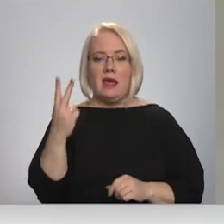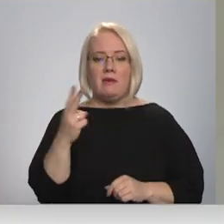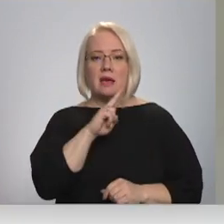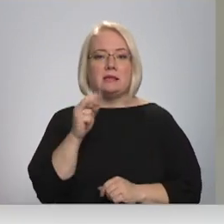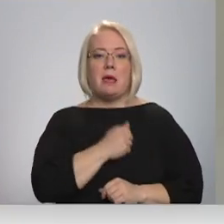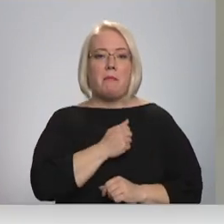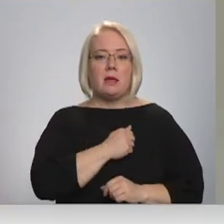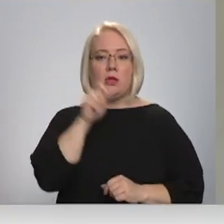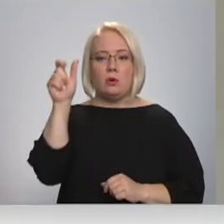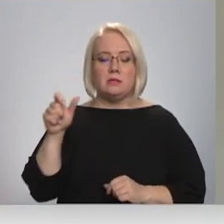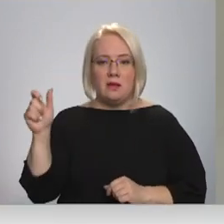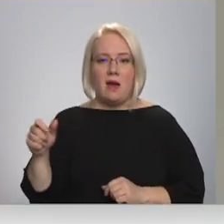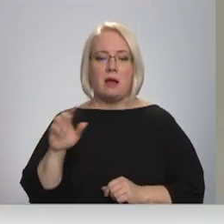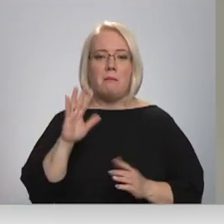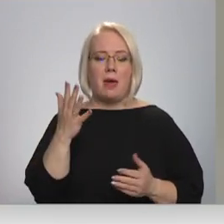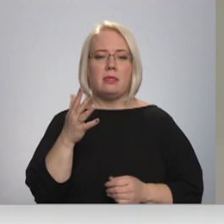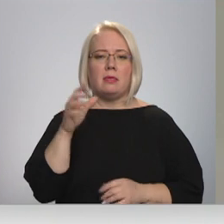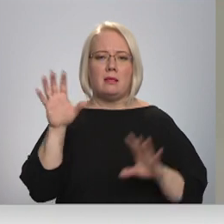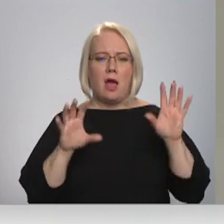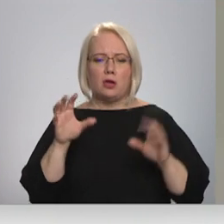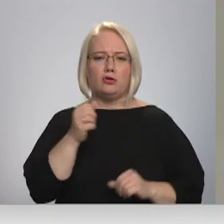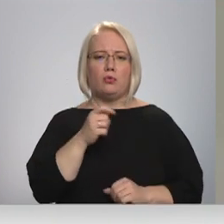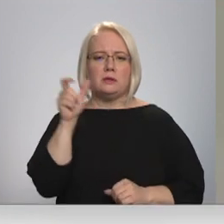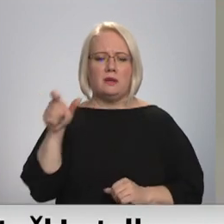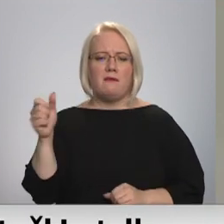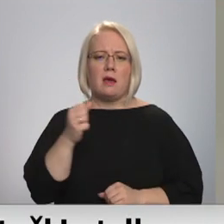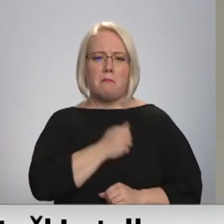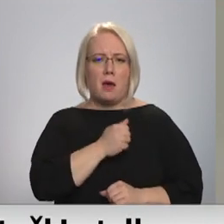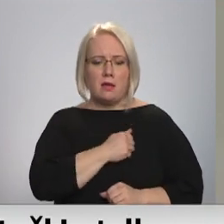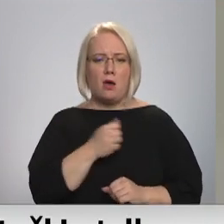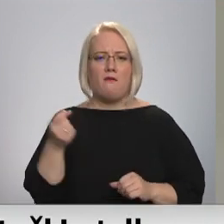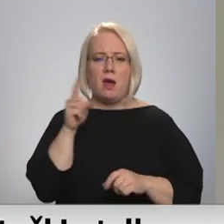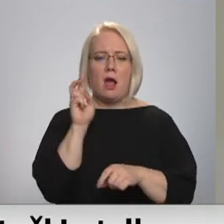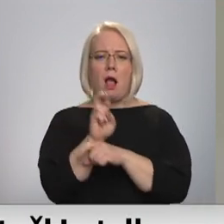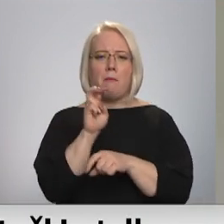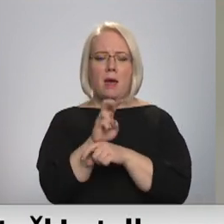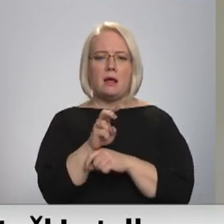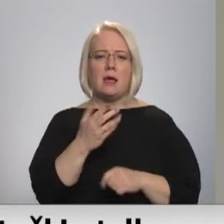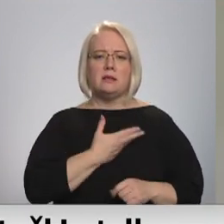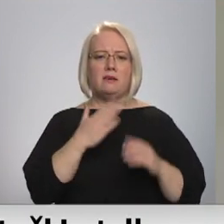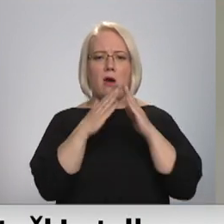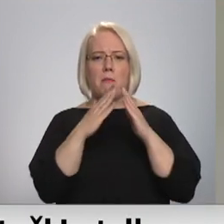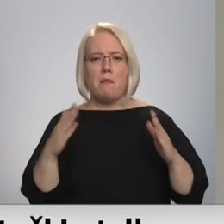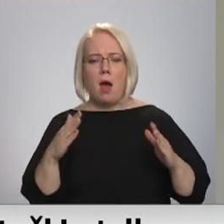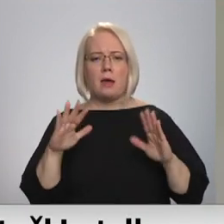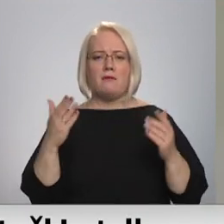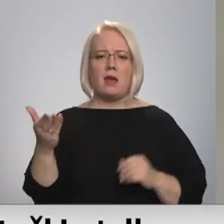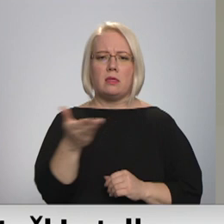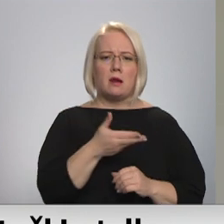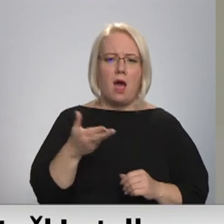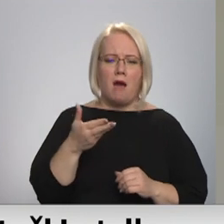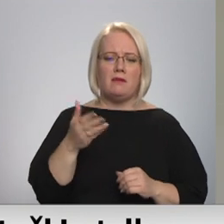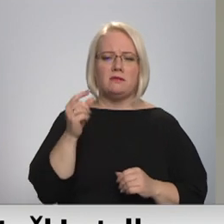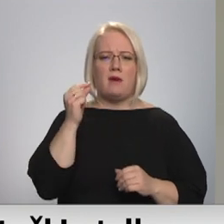cilvēkiem, to man no cilvēkiem baidās un lielāk ties apmeklē dzīvumās mājas vai dravas vai